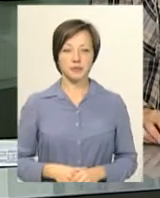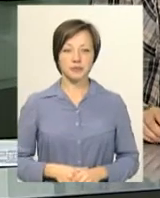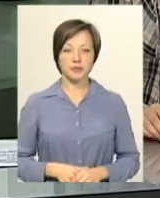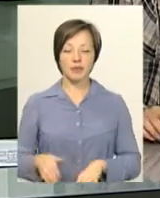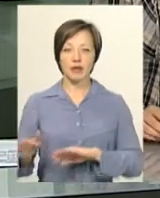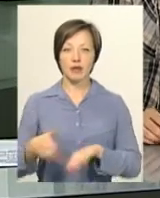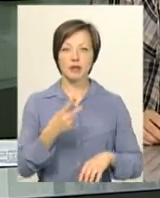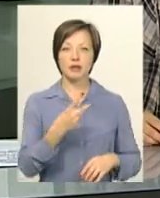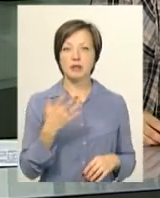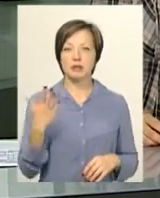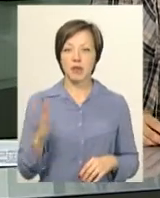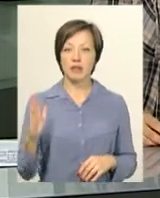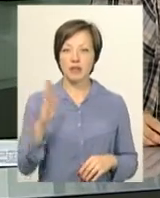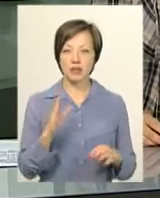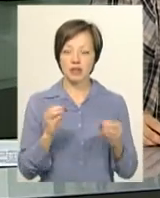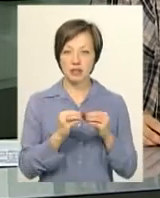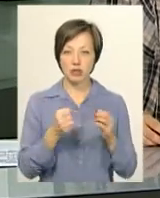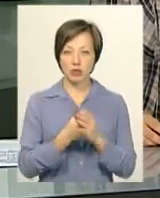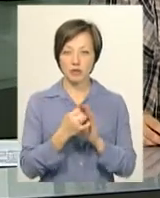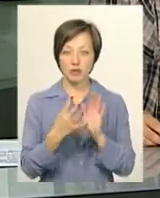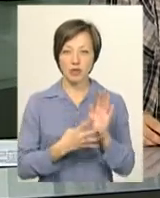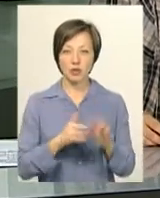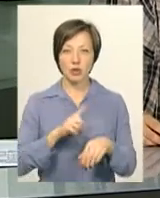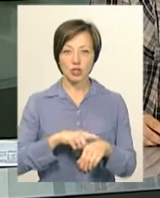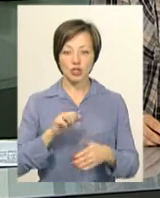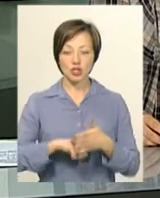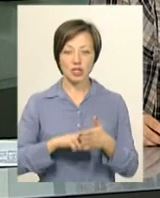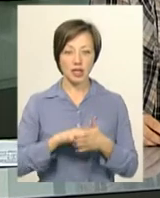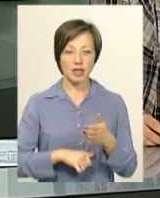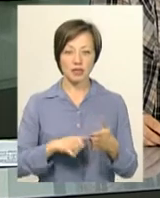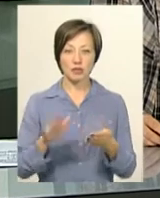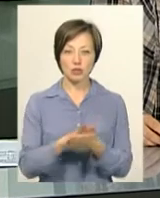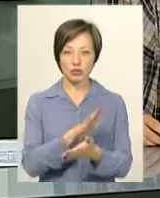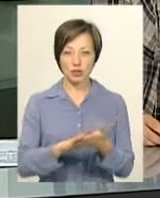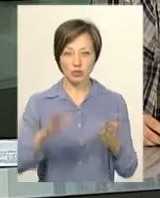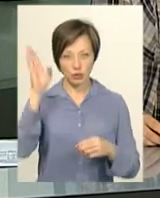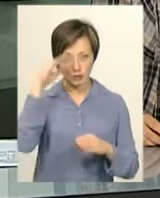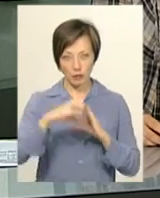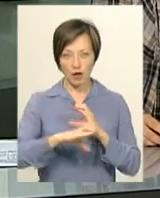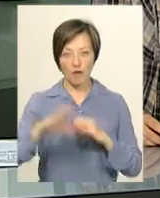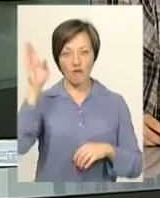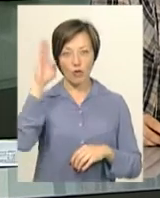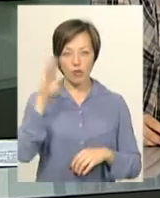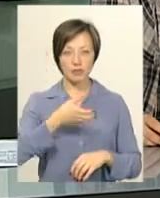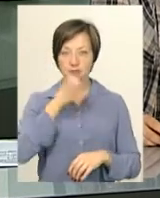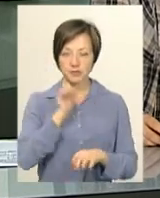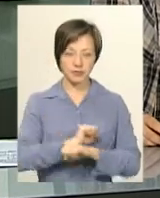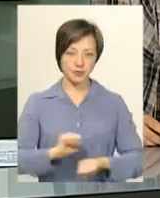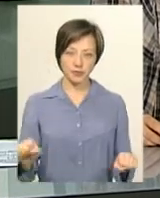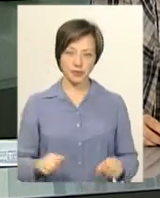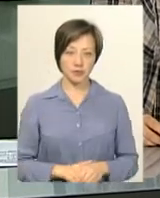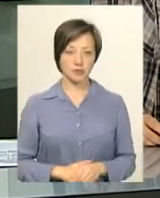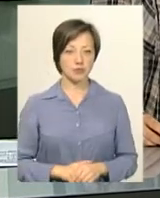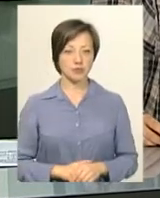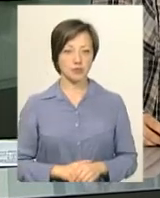25 вересня з 10 до 19 години через незараження водопровідних мереж вода у Хмельницькому буде непридатною для